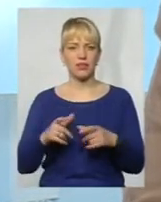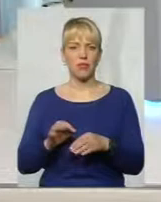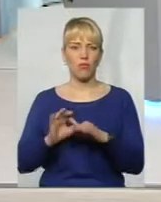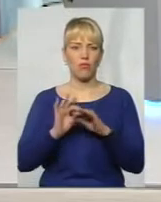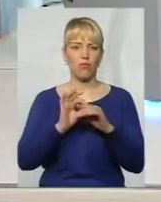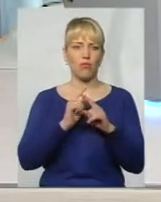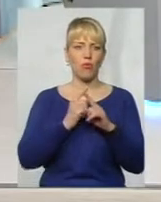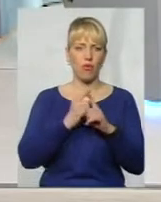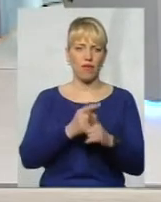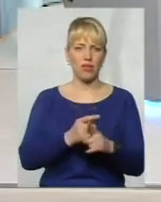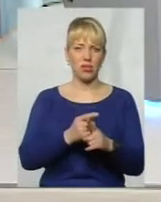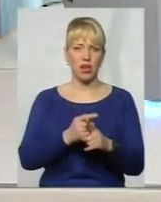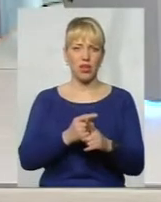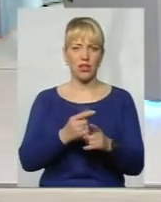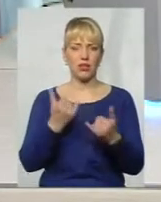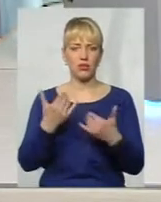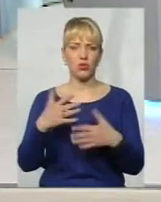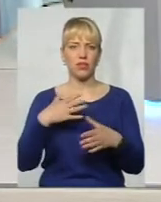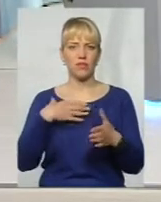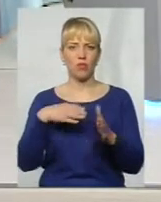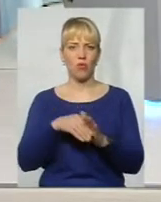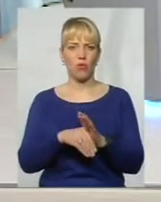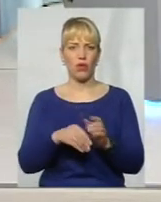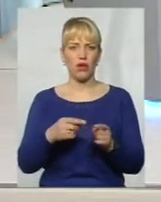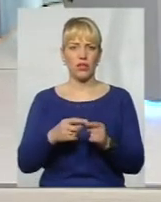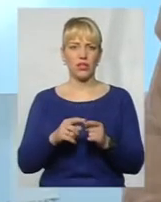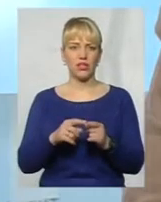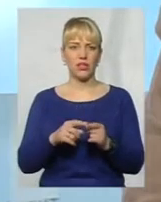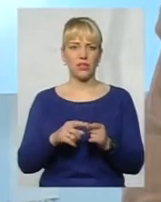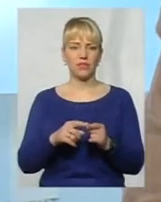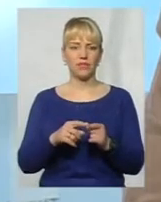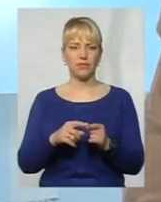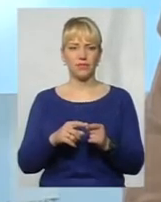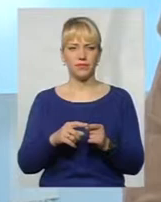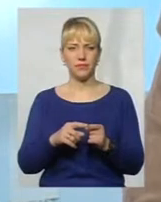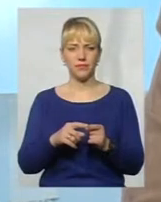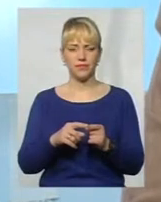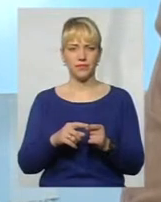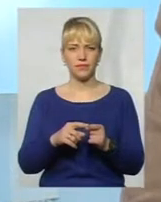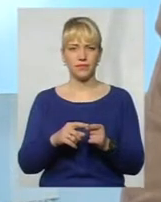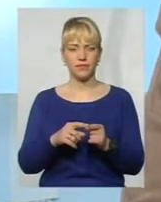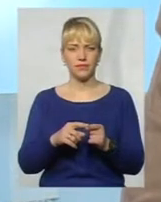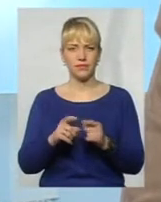на сьогодні теж, на сьогодні поки церкова була за Горздрав відділом,